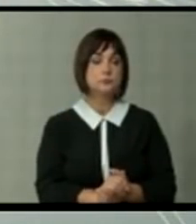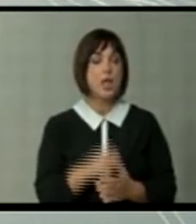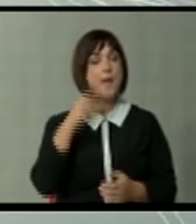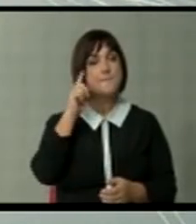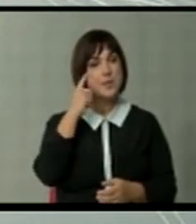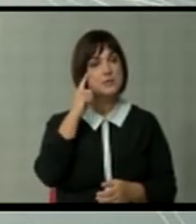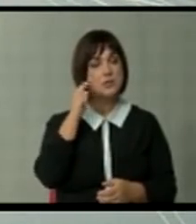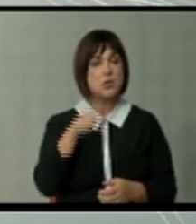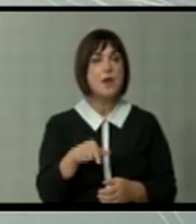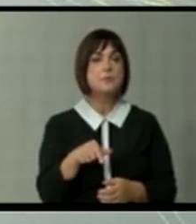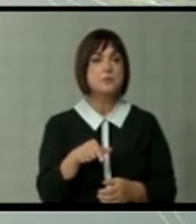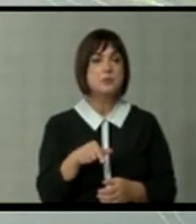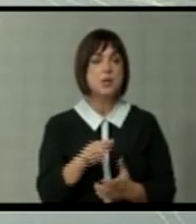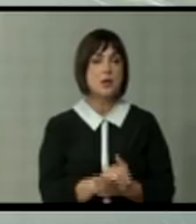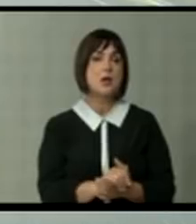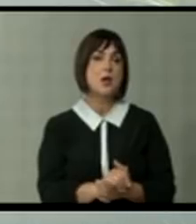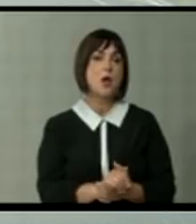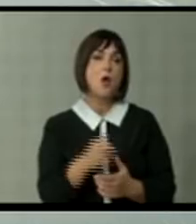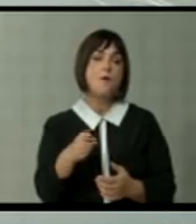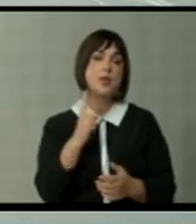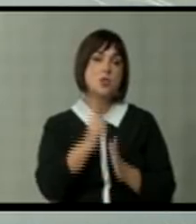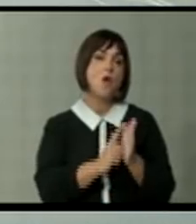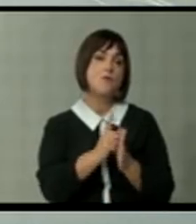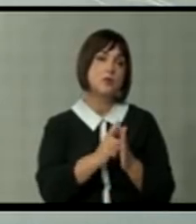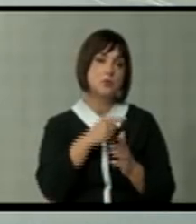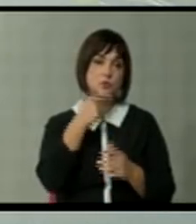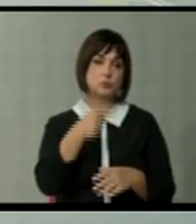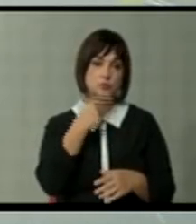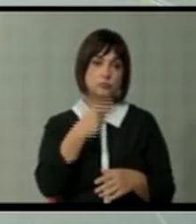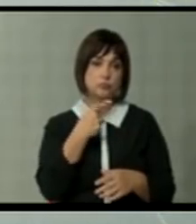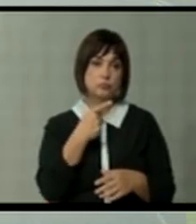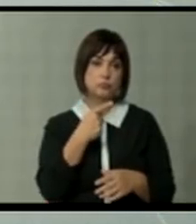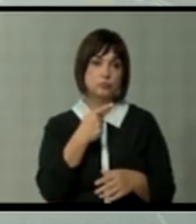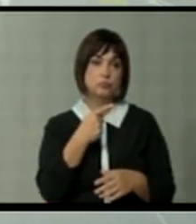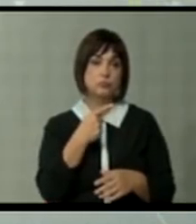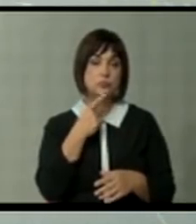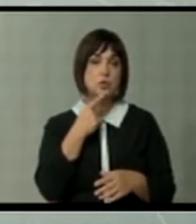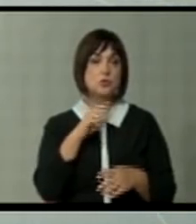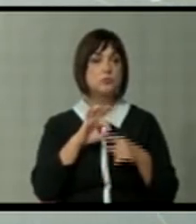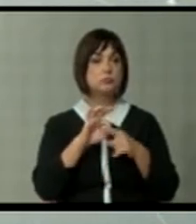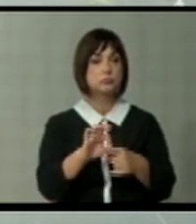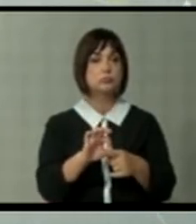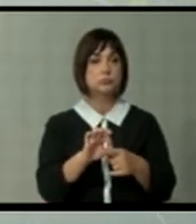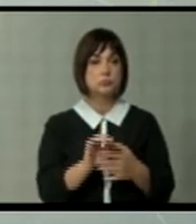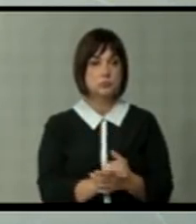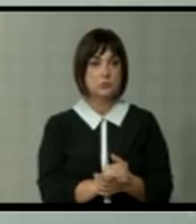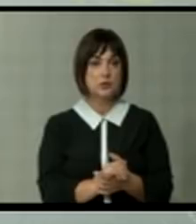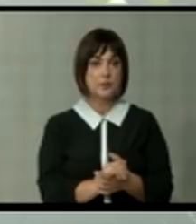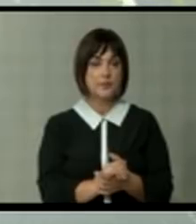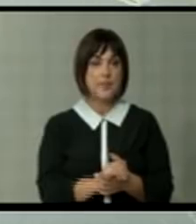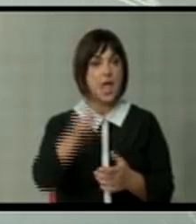Мислам дека посл. Зачи, тоа едно време се вртеше со менеджирање на